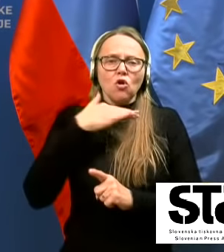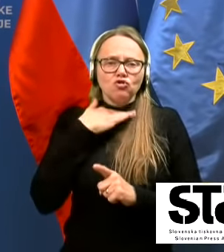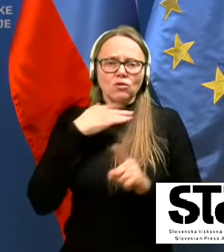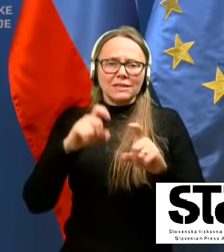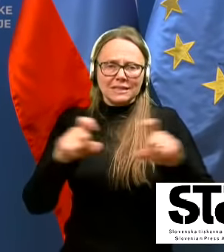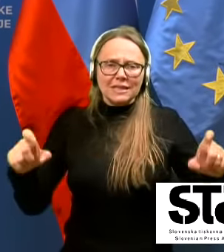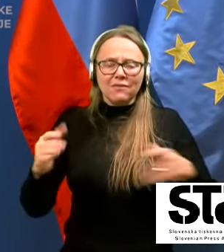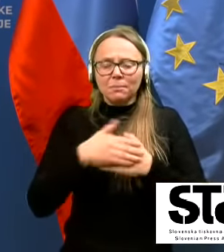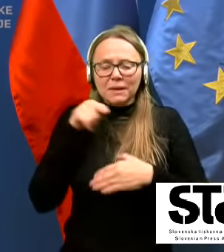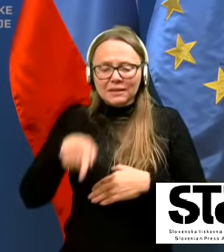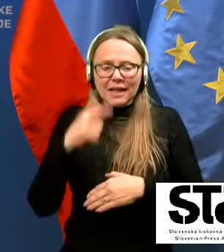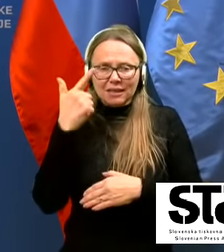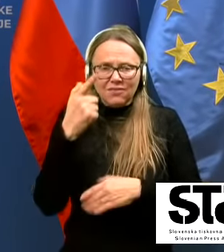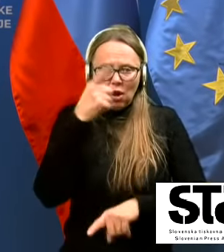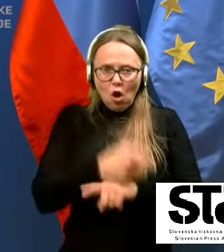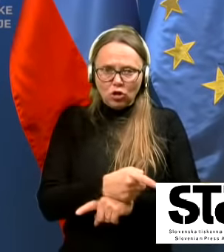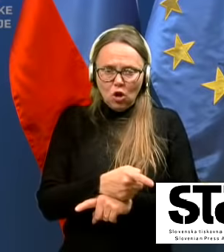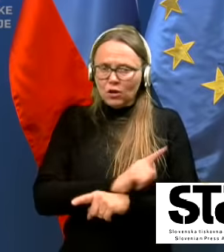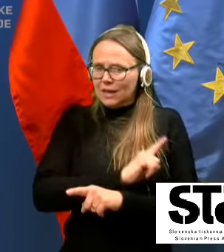odlokih ni sprememb.